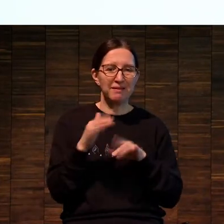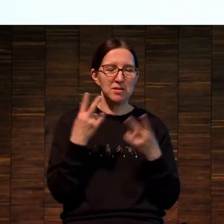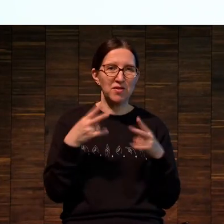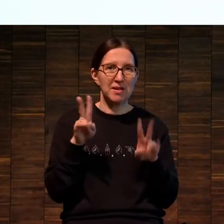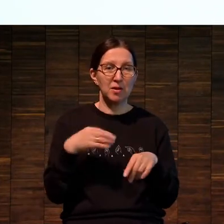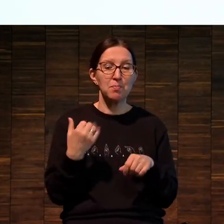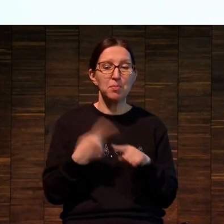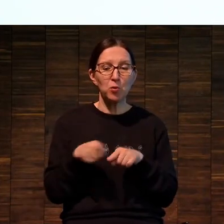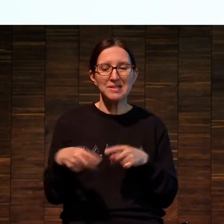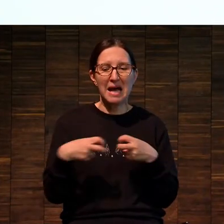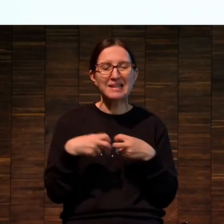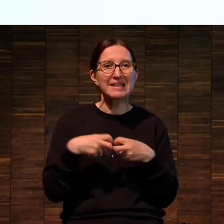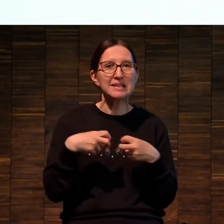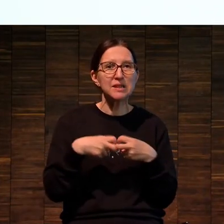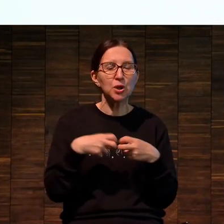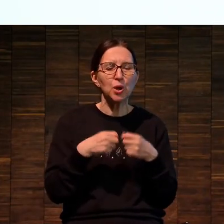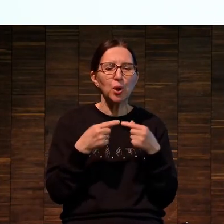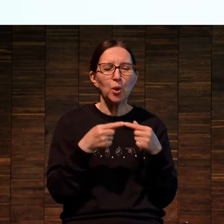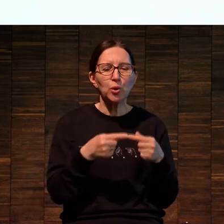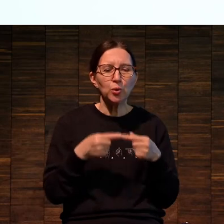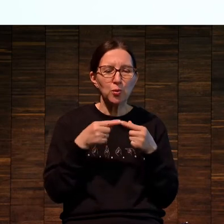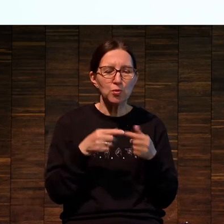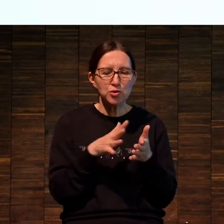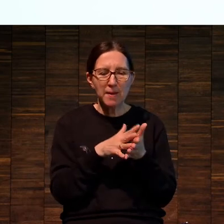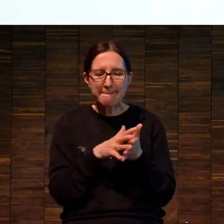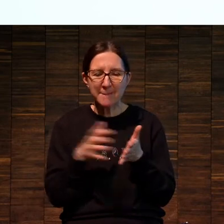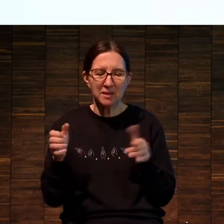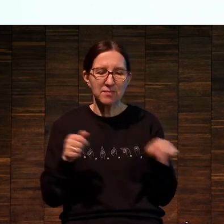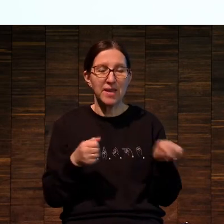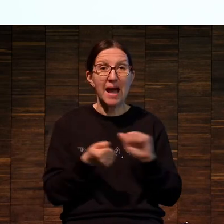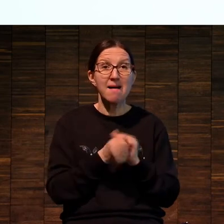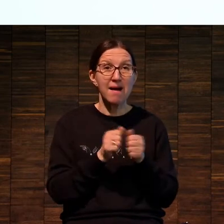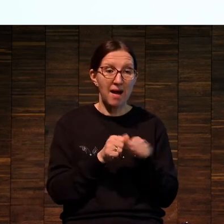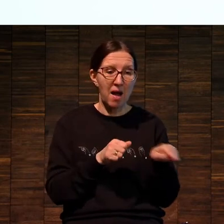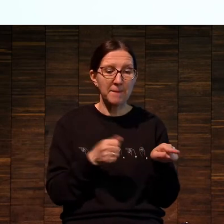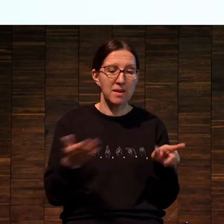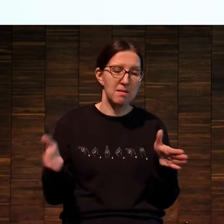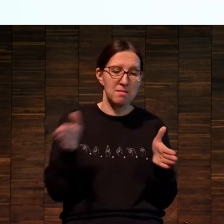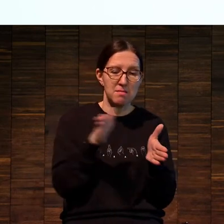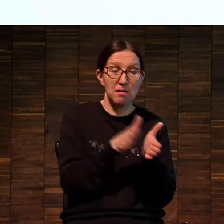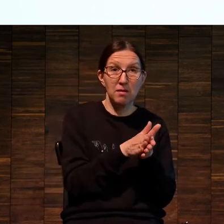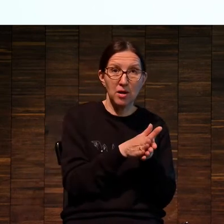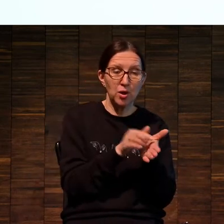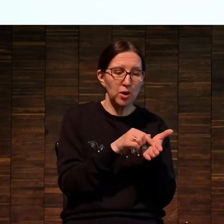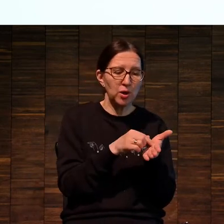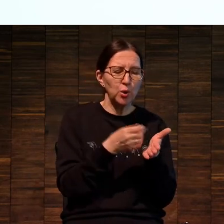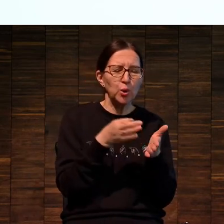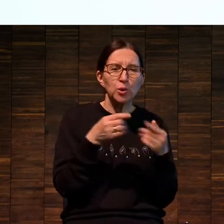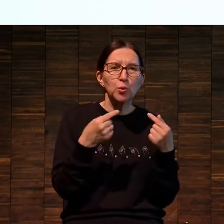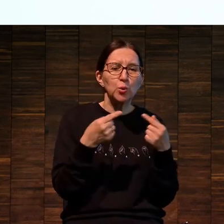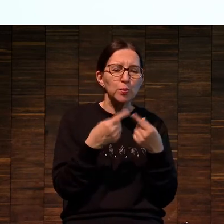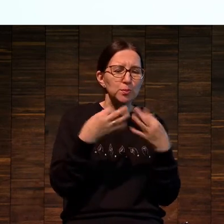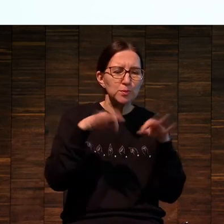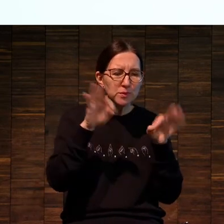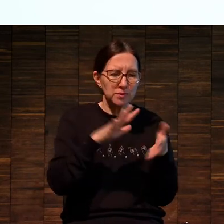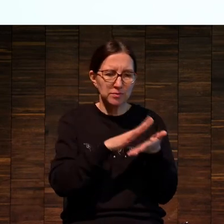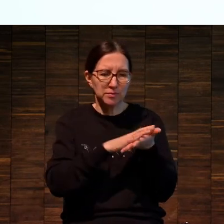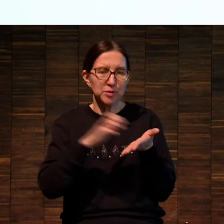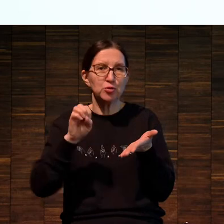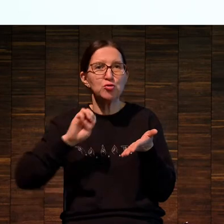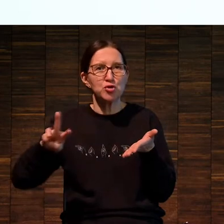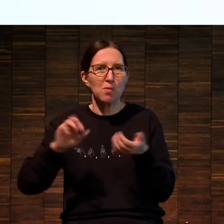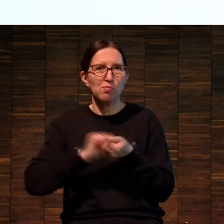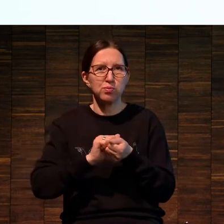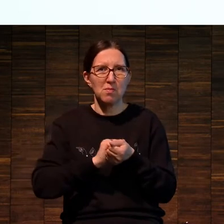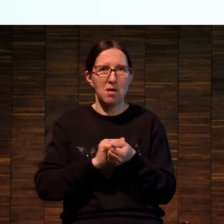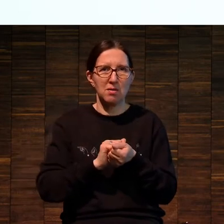резина более точно снимает с камня все его поры, куда там села краска, как она себя